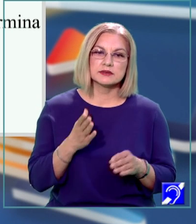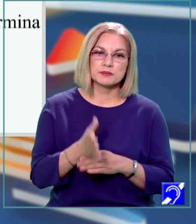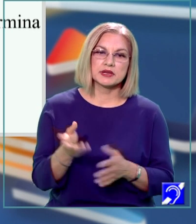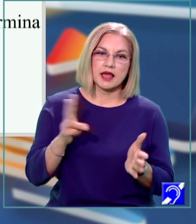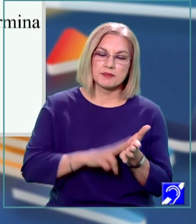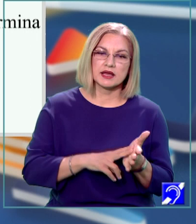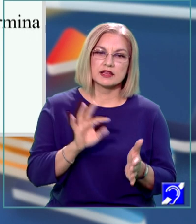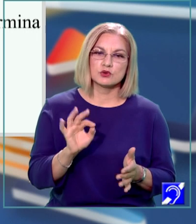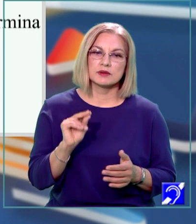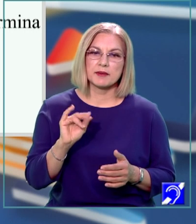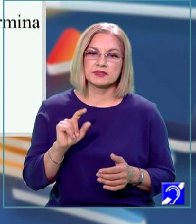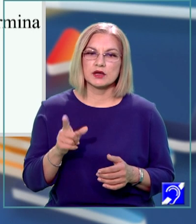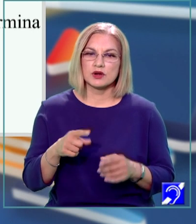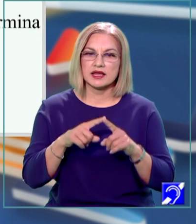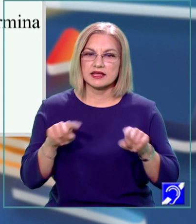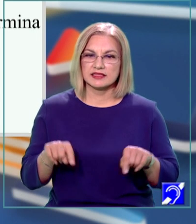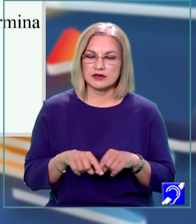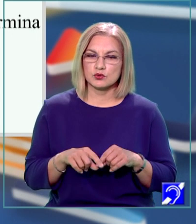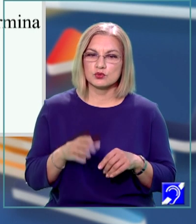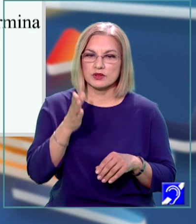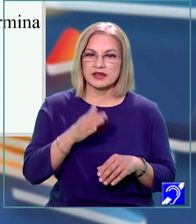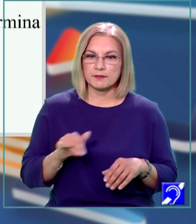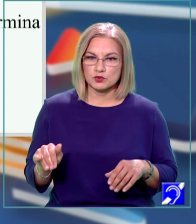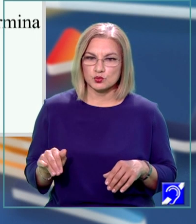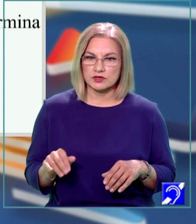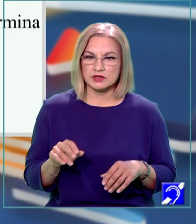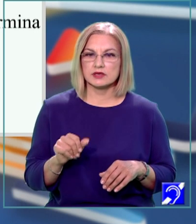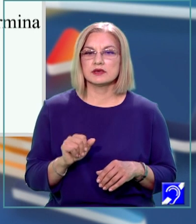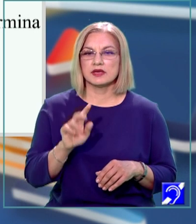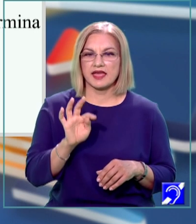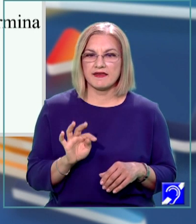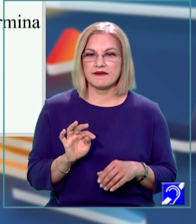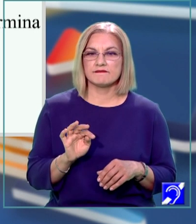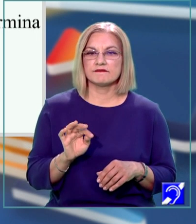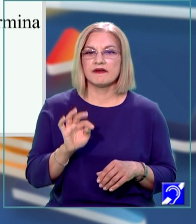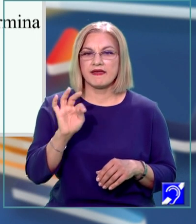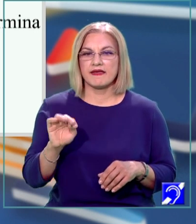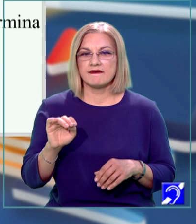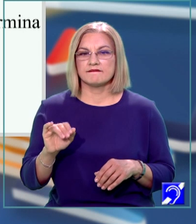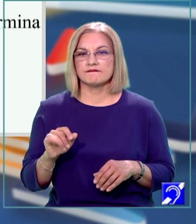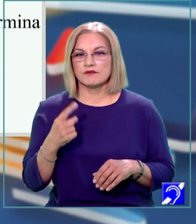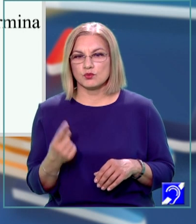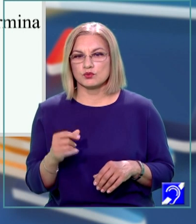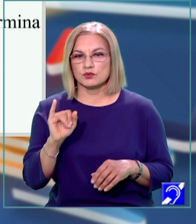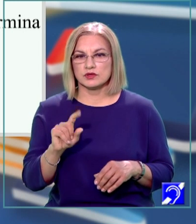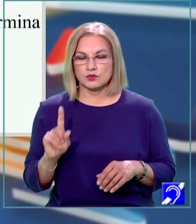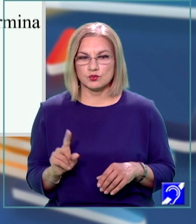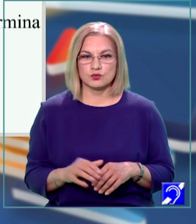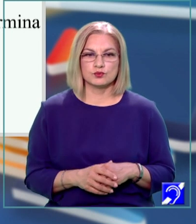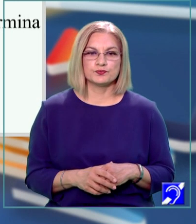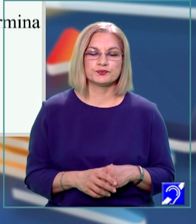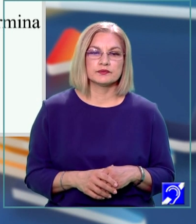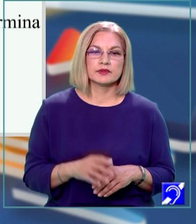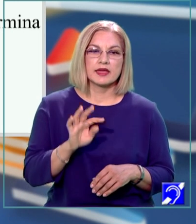Pitagora în triunghiul FI1-F1 cu măsura unghiului F1